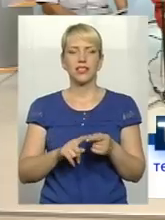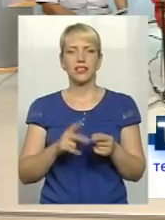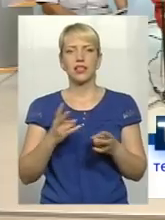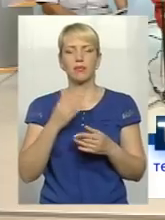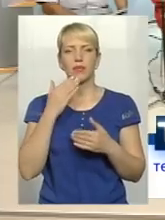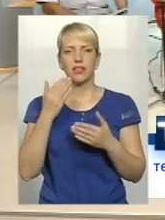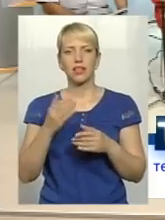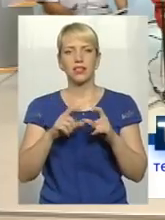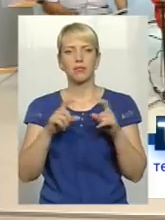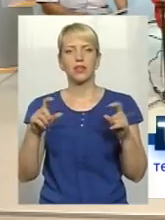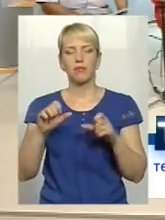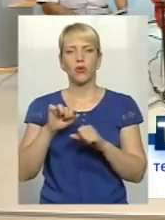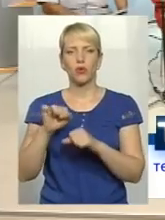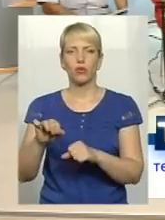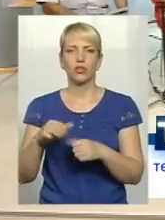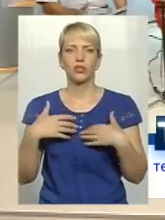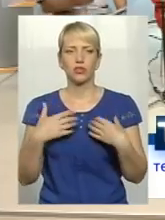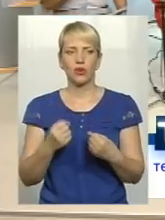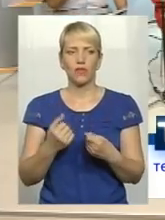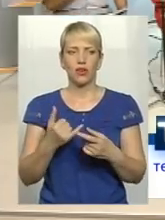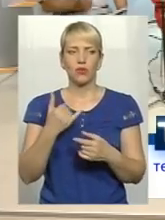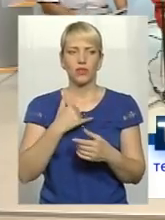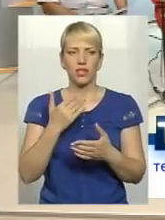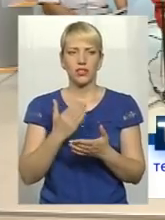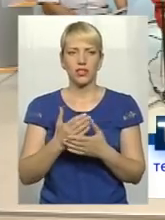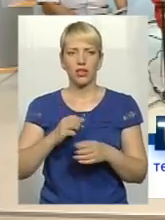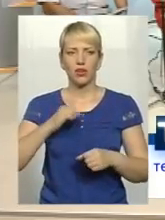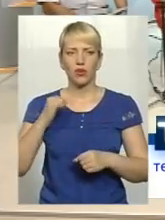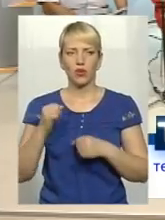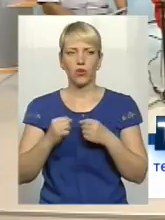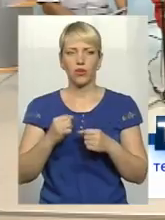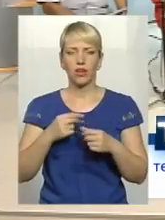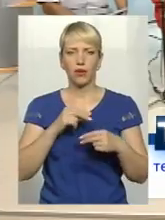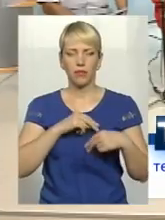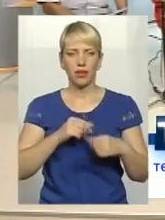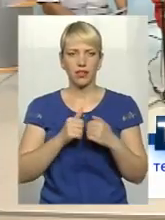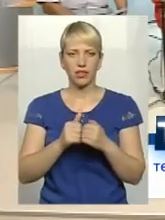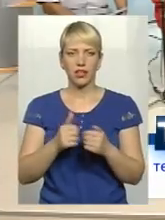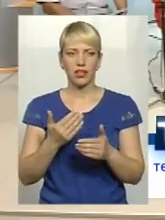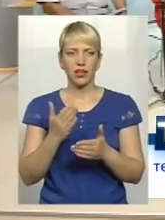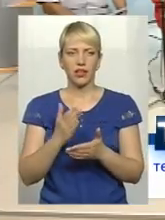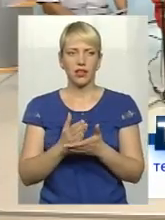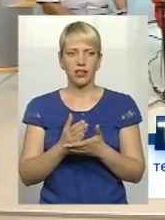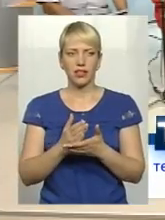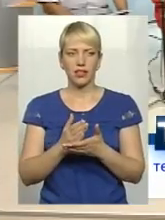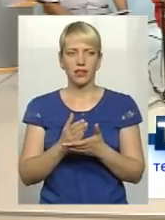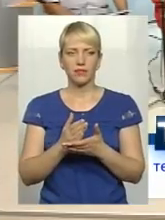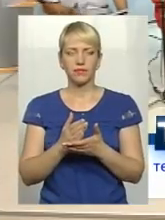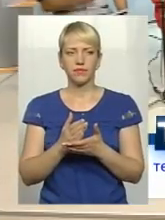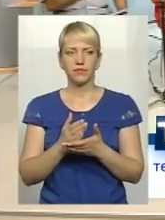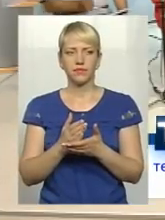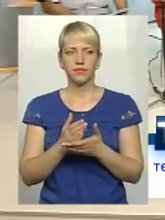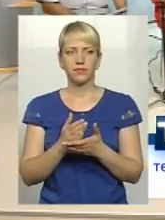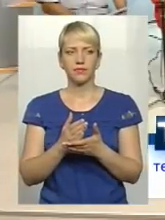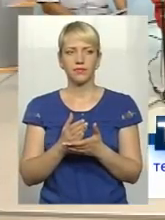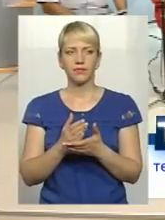охорони здоров'я. Сьогодні в нас, ви знаєте, є, от моя колега-партнер сидить, власний госпіталь, це і, ну,